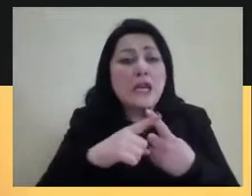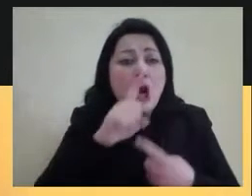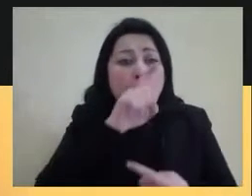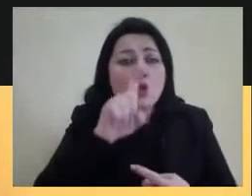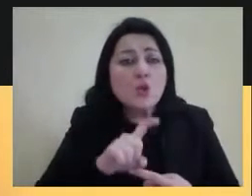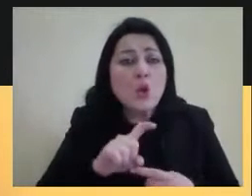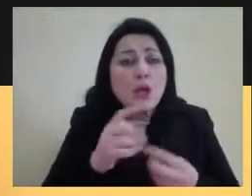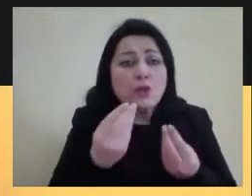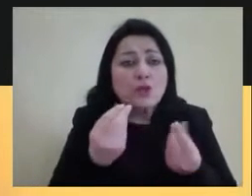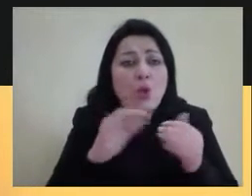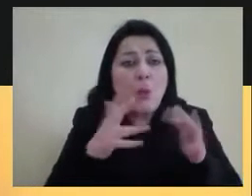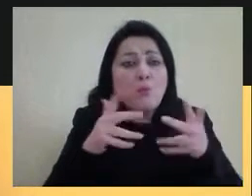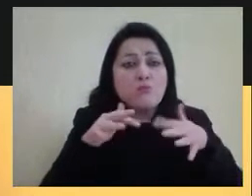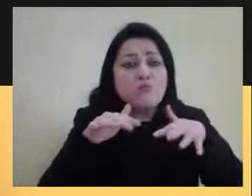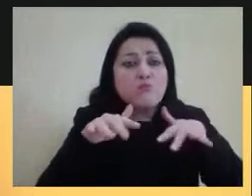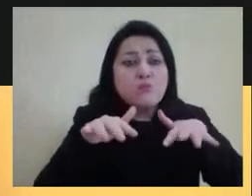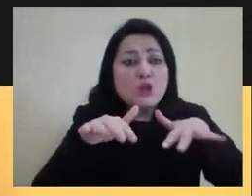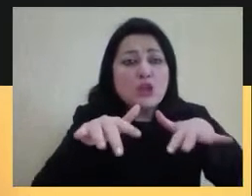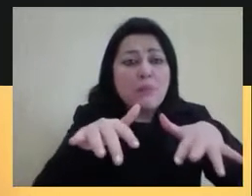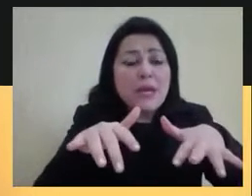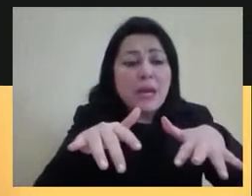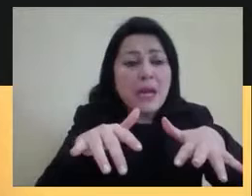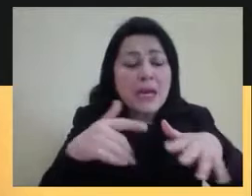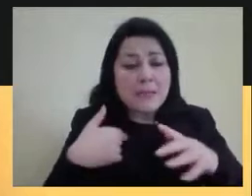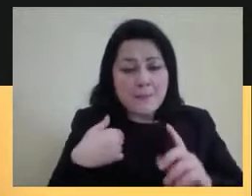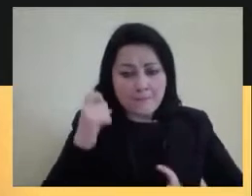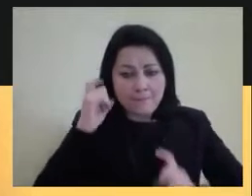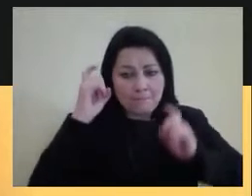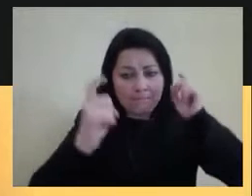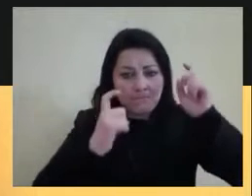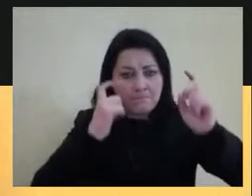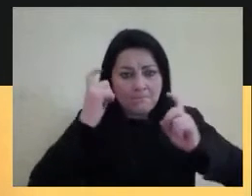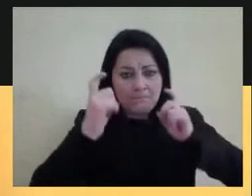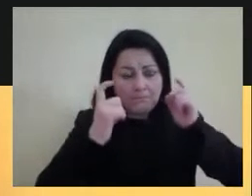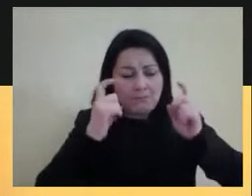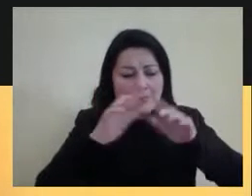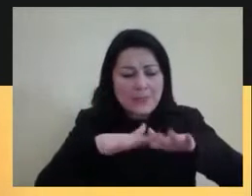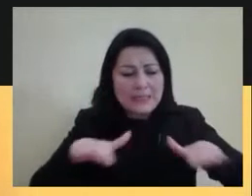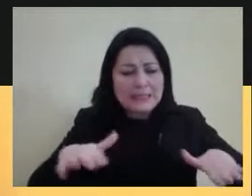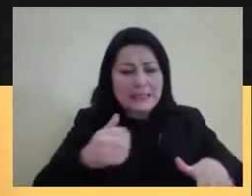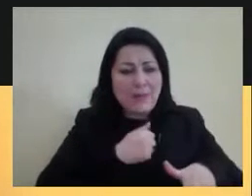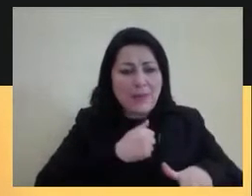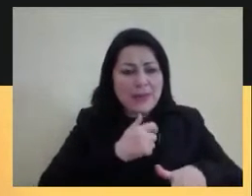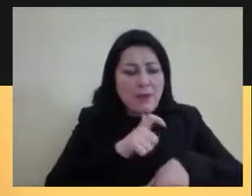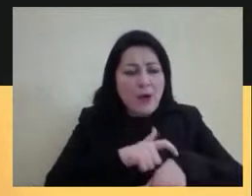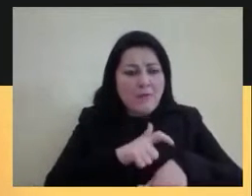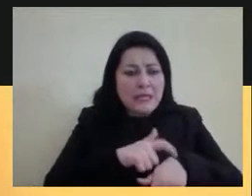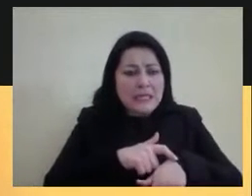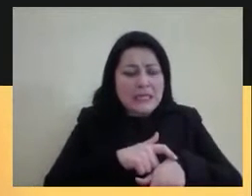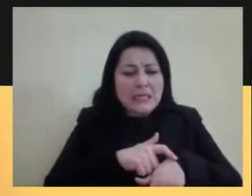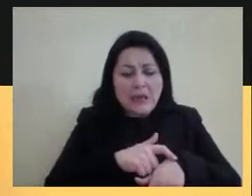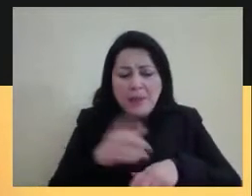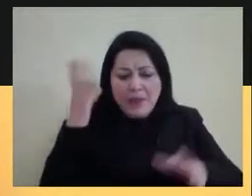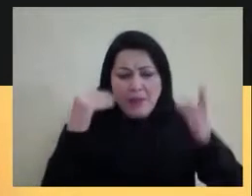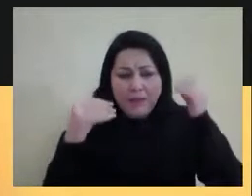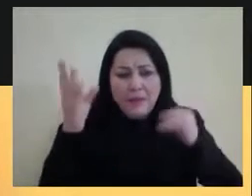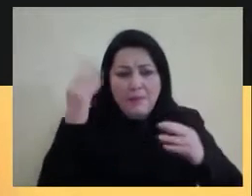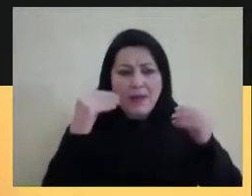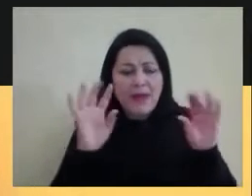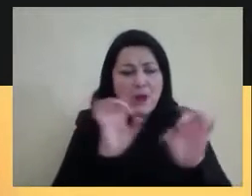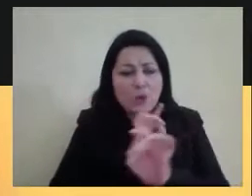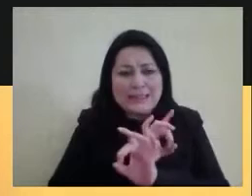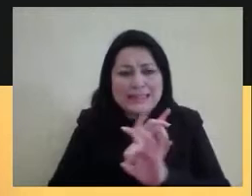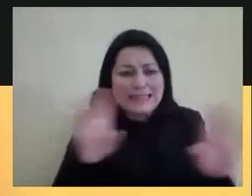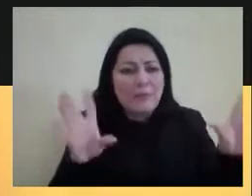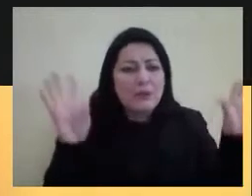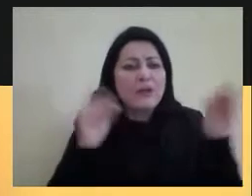αυτή των παιδιών δεν έχει σαφίσει την εκπαίδευση και ενώ καταλαβαίνω τη δυσκολία του εγχειρήματος, ταυτόχρονα